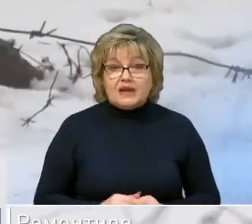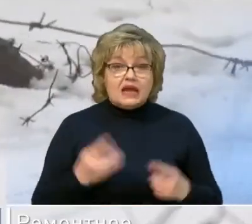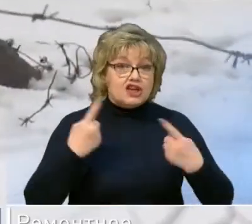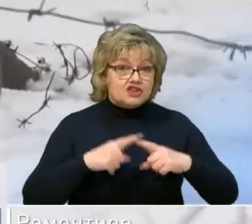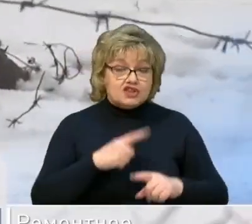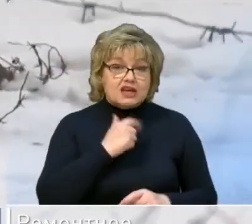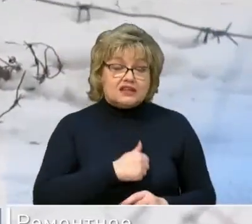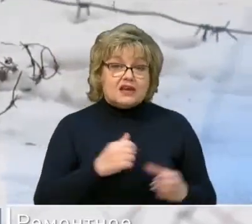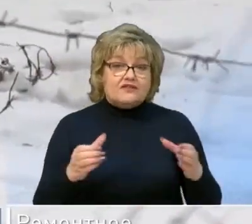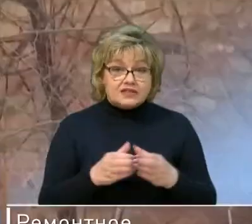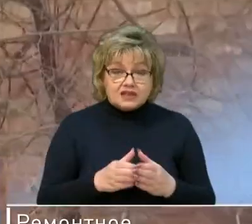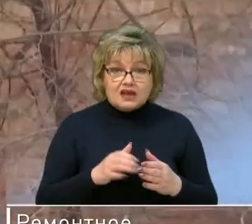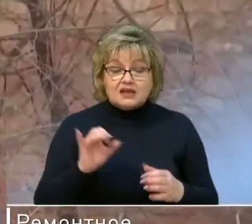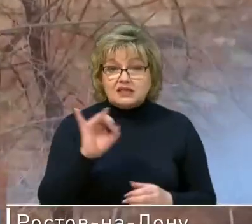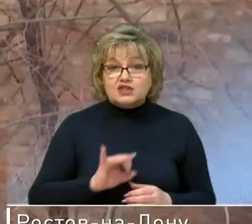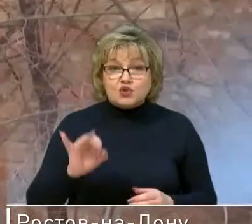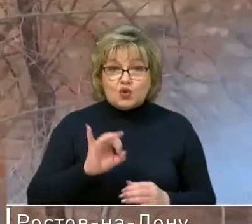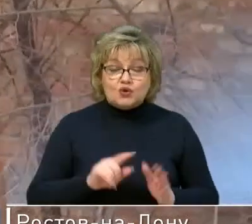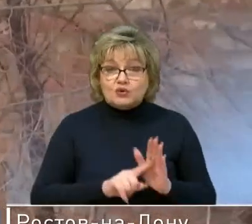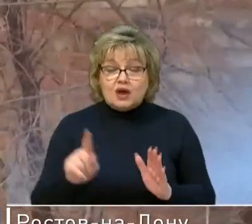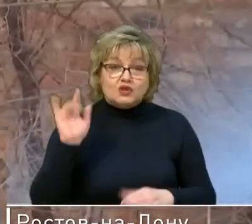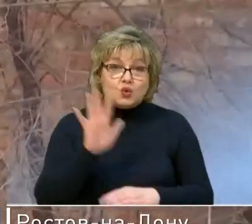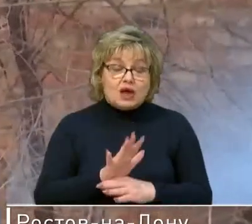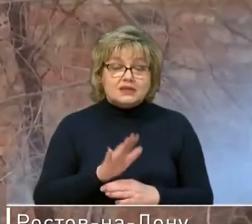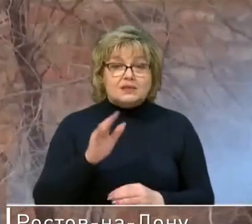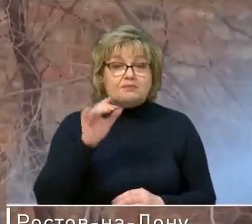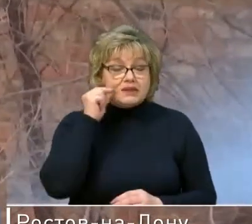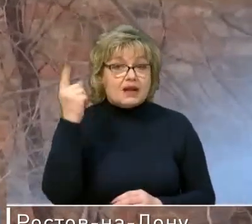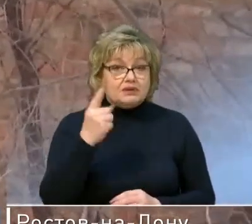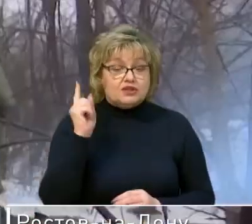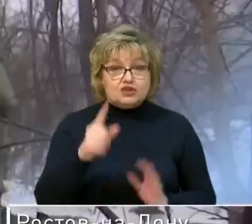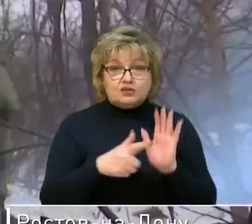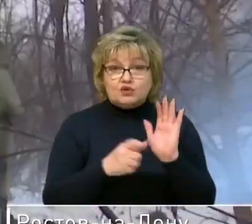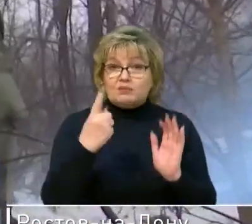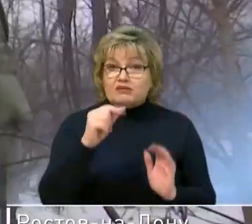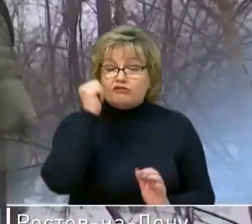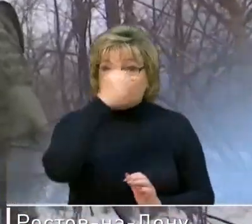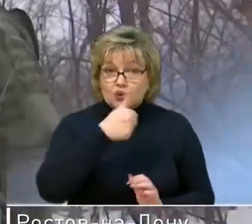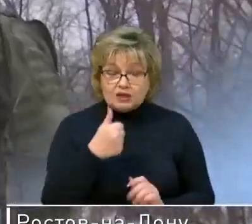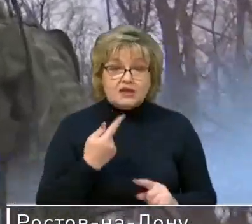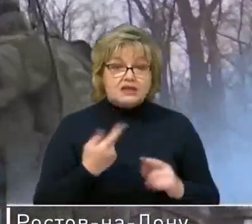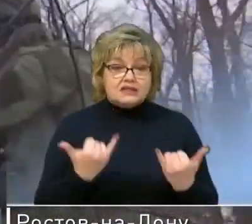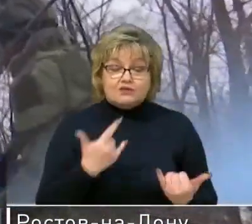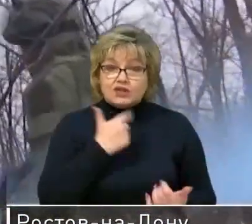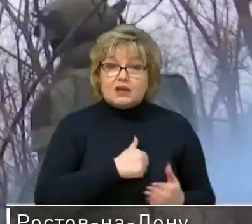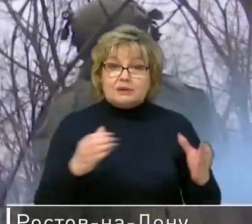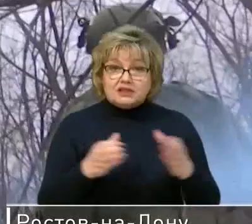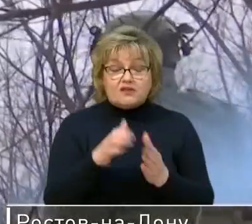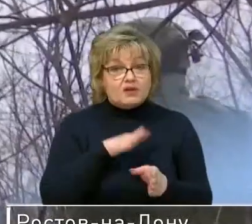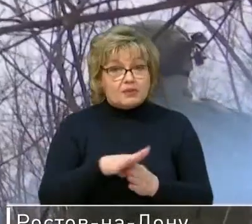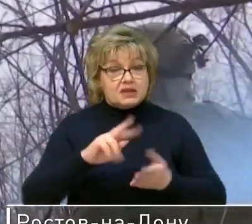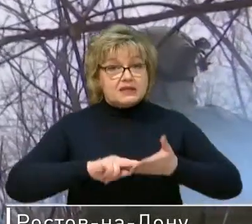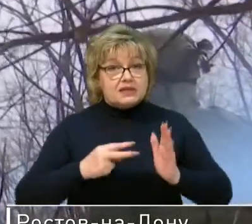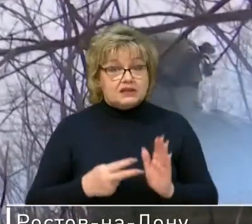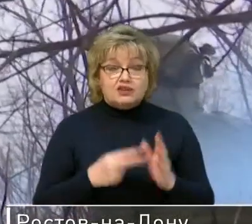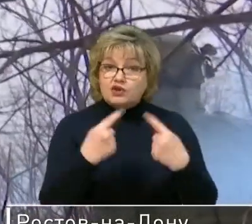Инженерные войска ведут свою историю от указа Петра I 1701 года. Сегодня подразделения ЮВО выполняют